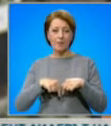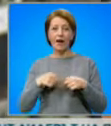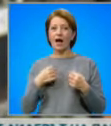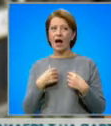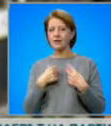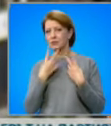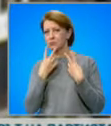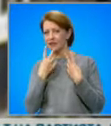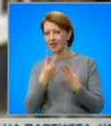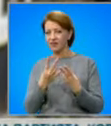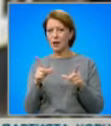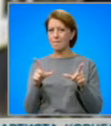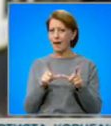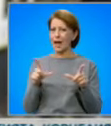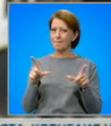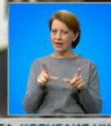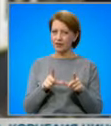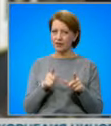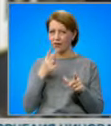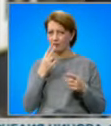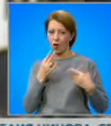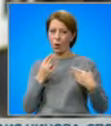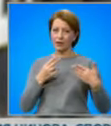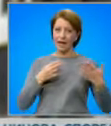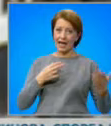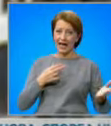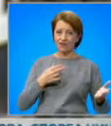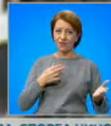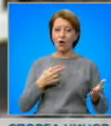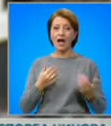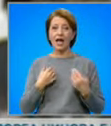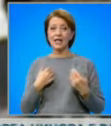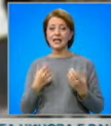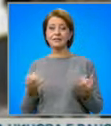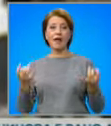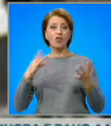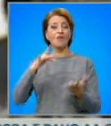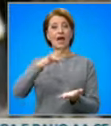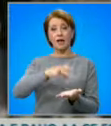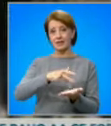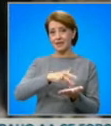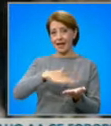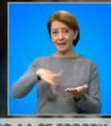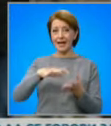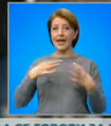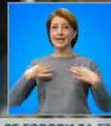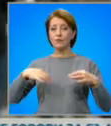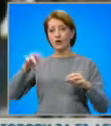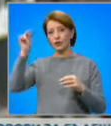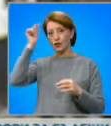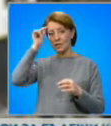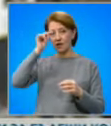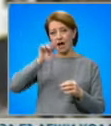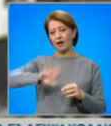аз ги виждам, Майя Манолова от ляво, ние сме новия център и Демократична България се